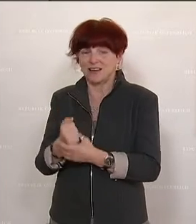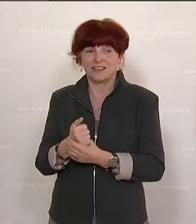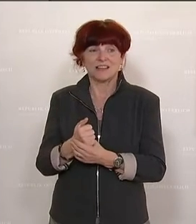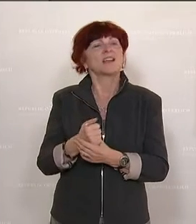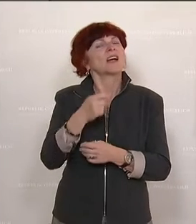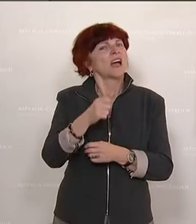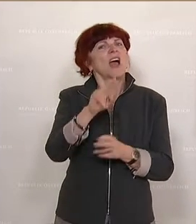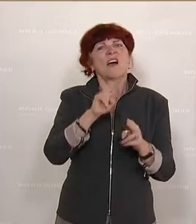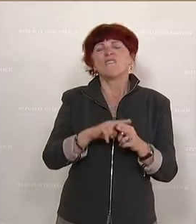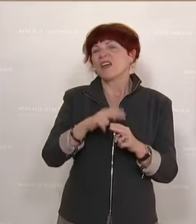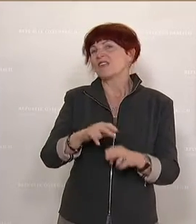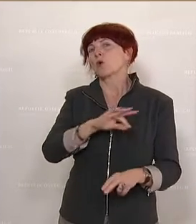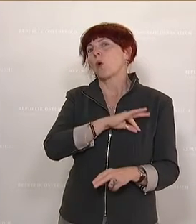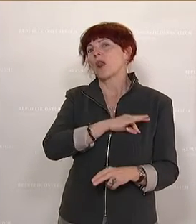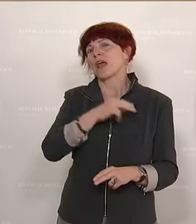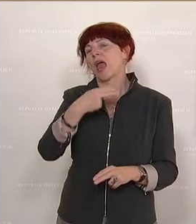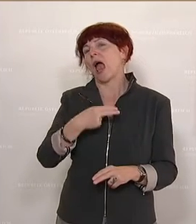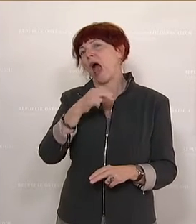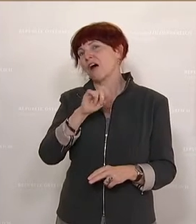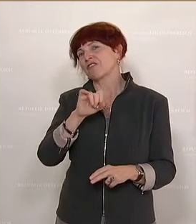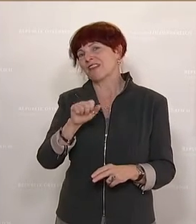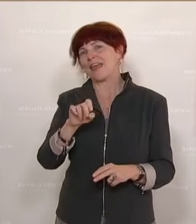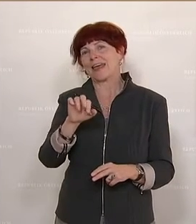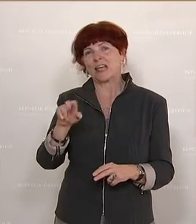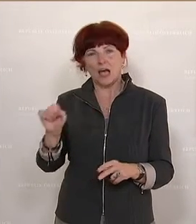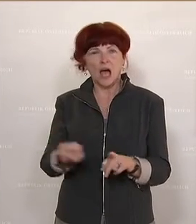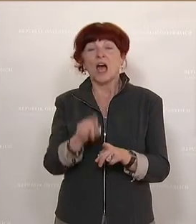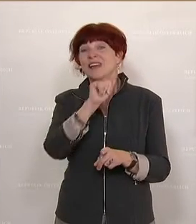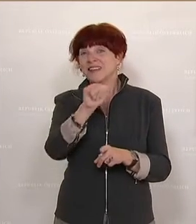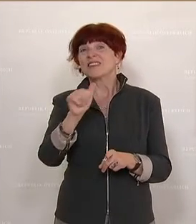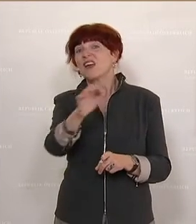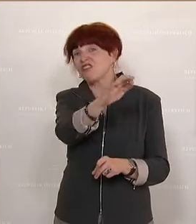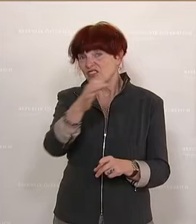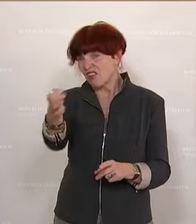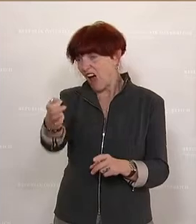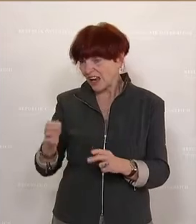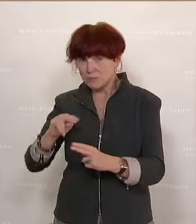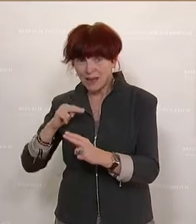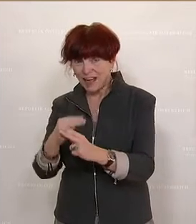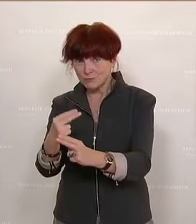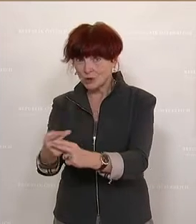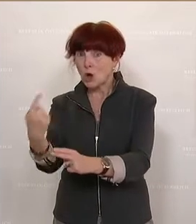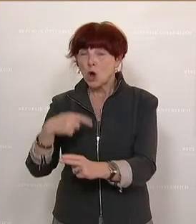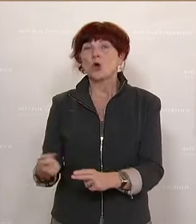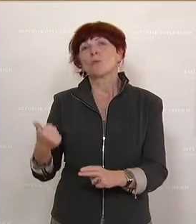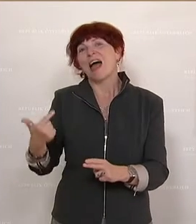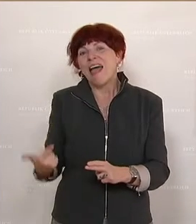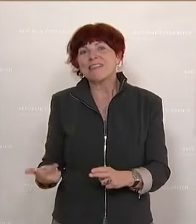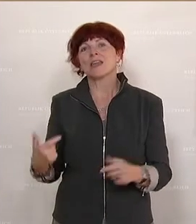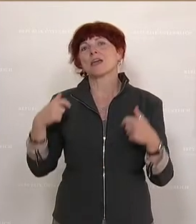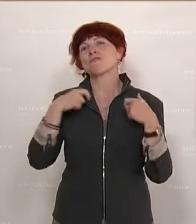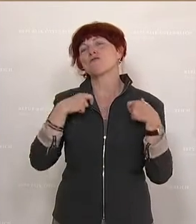Hafenecker beantwortet werden, dann würde das wahrscheinlich zum beschuldigten Status von diversen Funktionären führen. Insofern habe ich hier wirklich